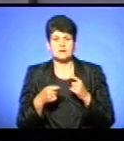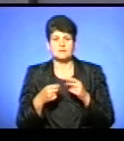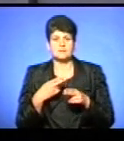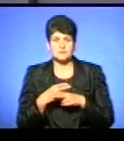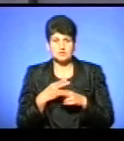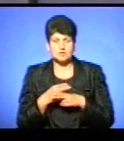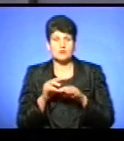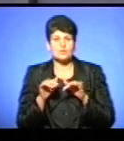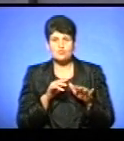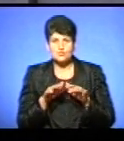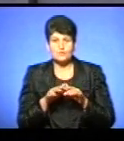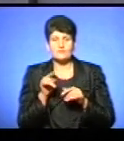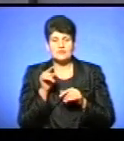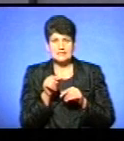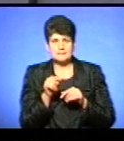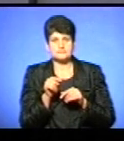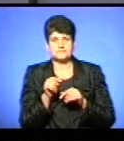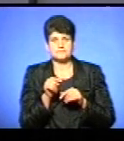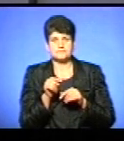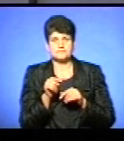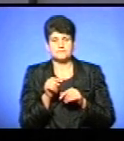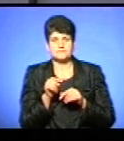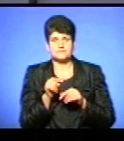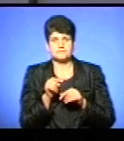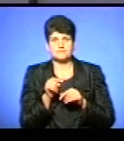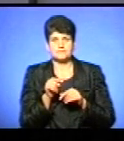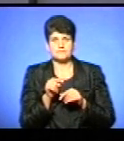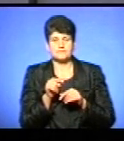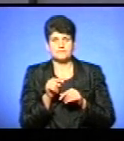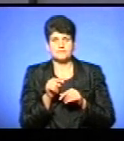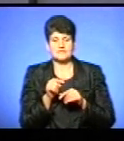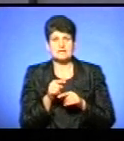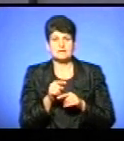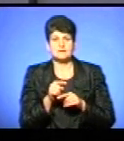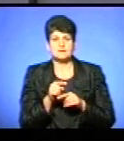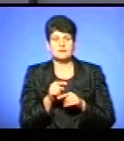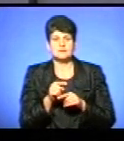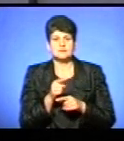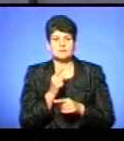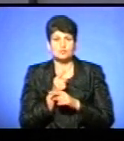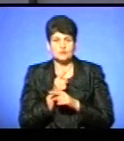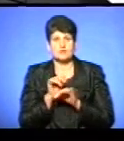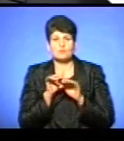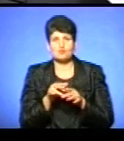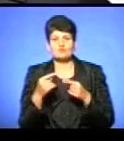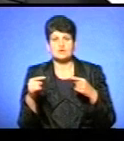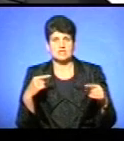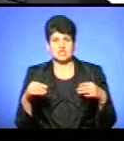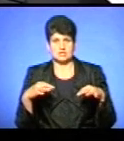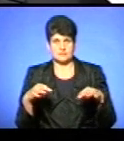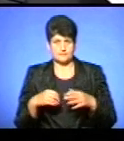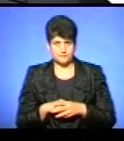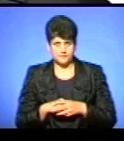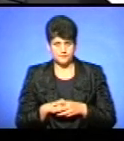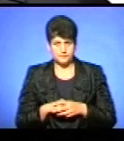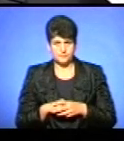руху, тому що він заборонив подальший рух інших транспортних засобів на дану ділянку. І